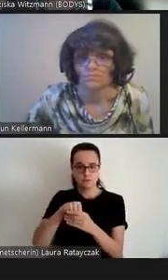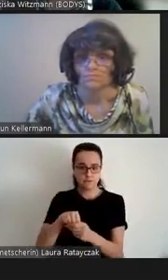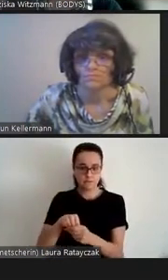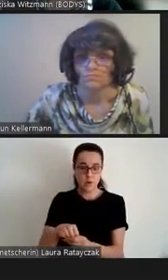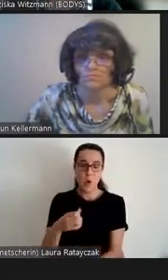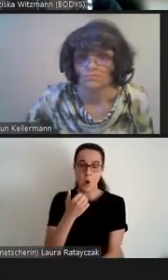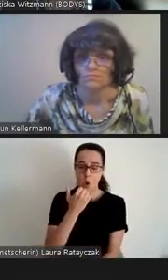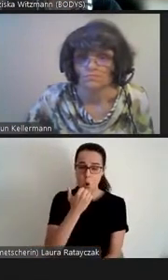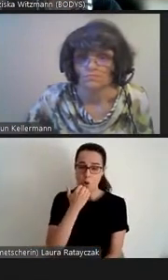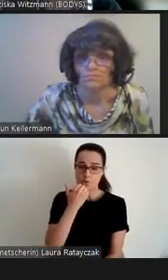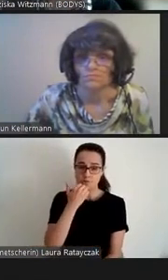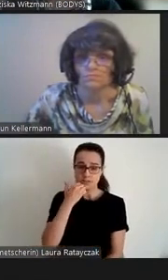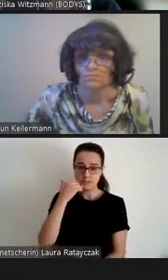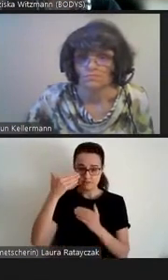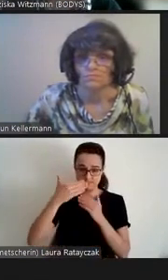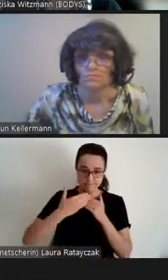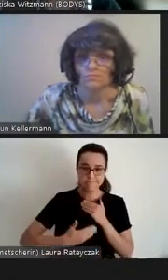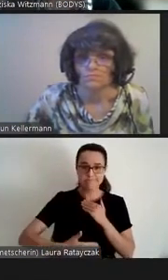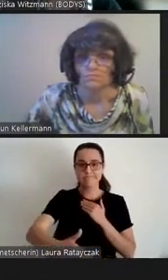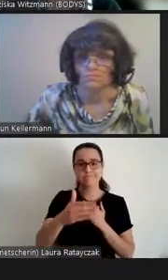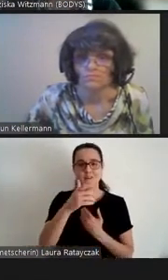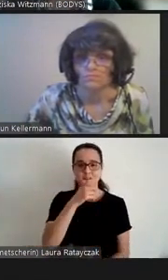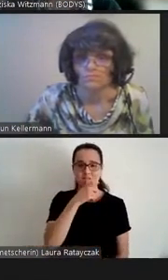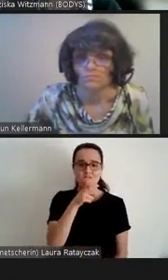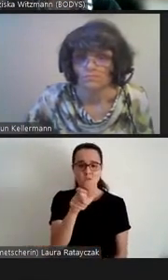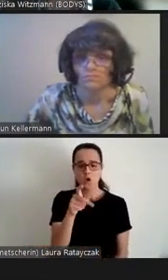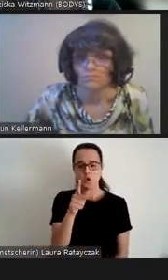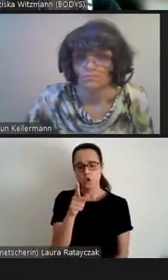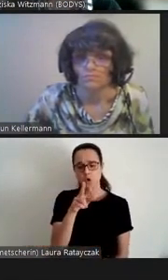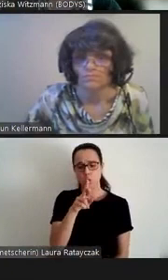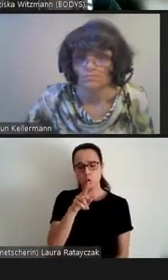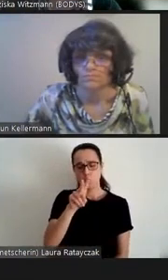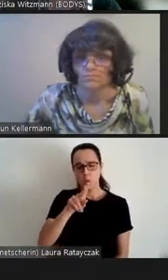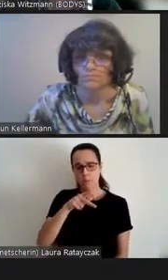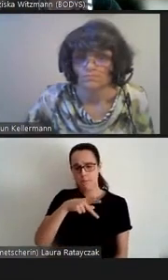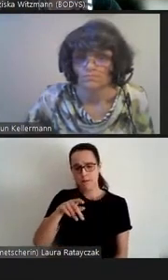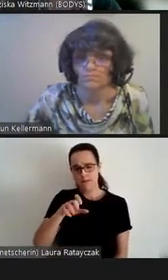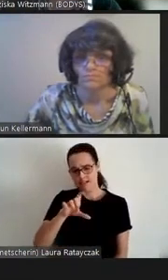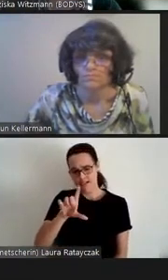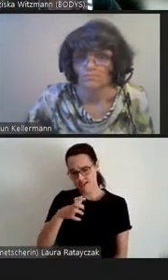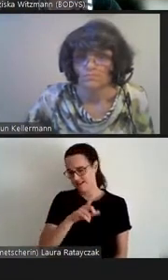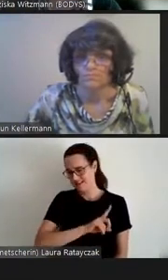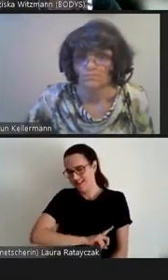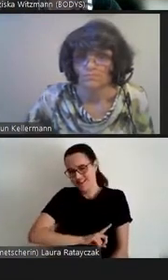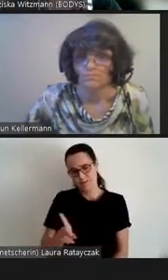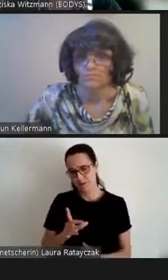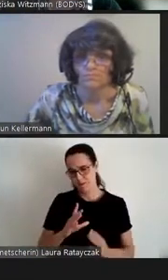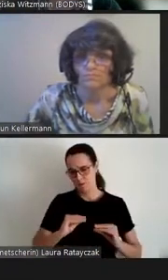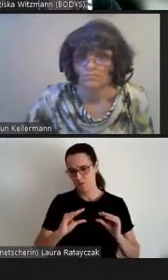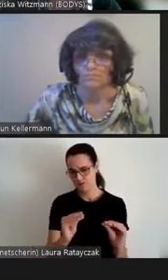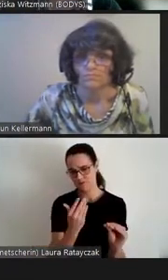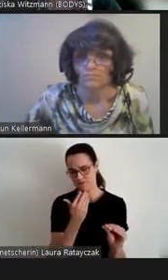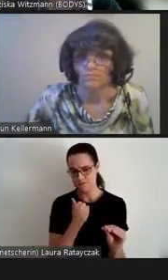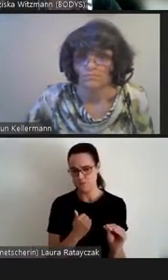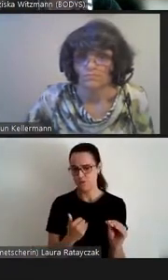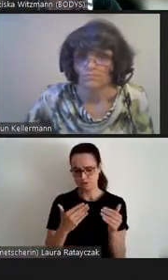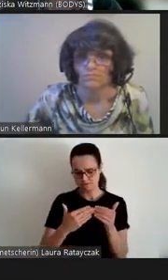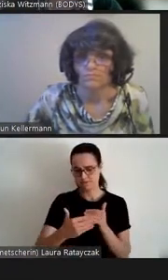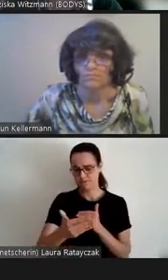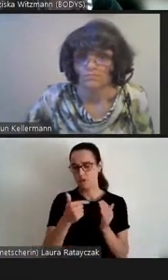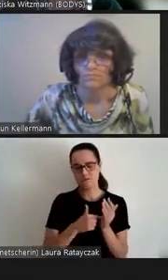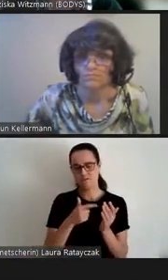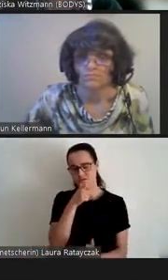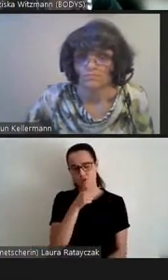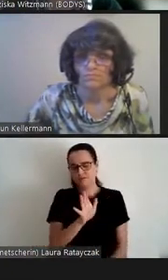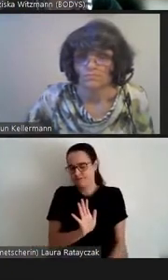im weiteren Verlauf nicht mehr benutzen muss. Es ist einfach das Wort, das Hans Mürz